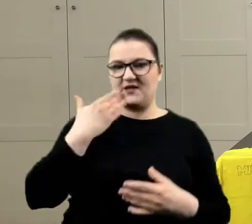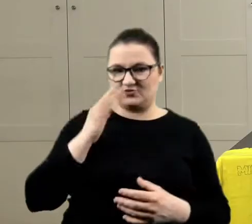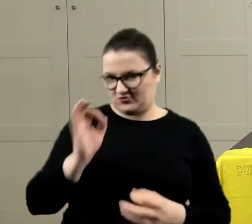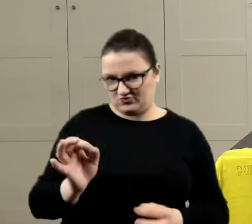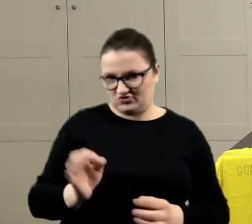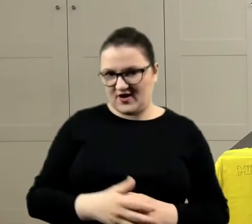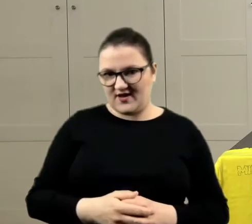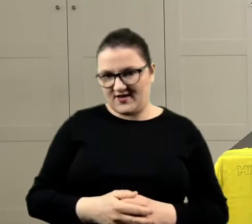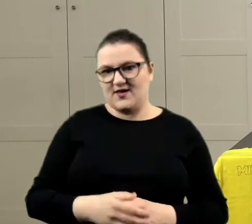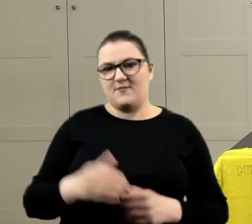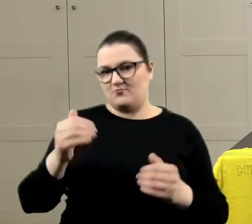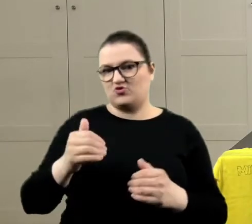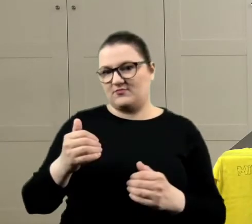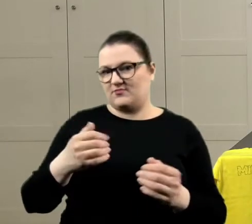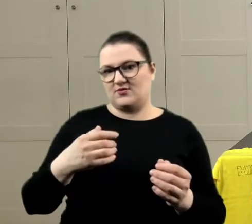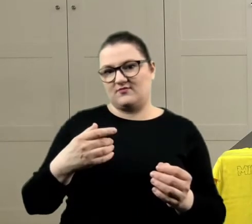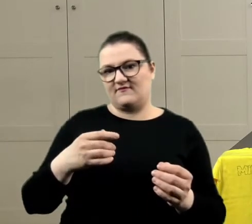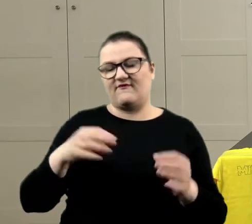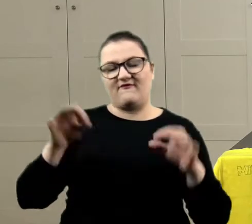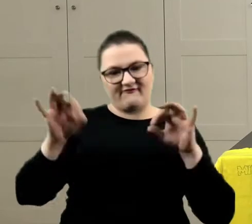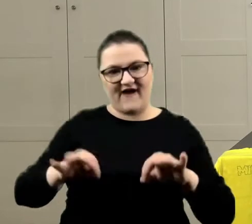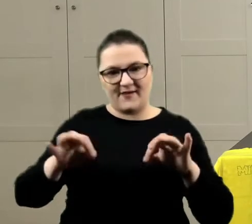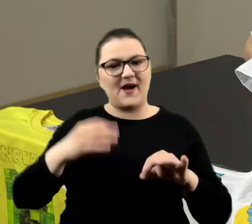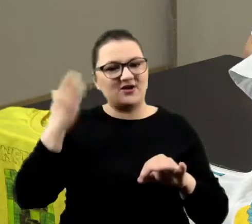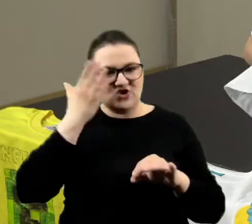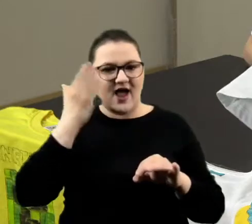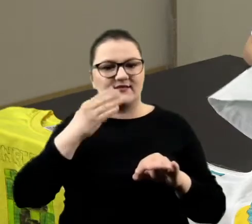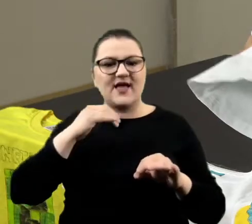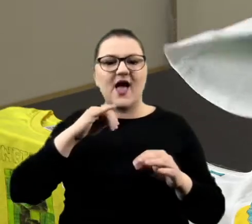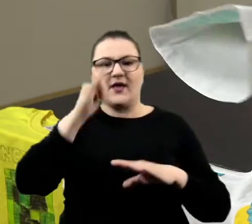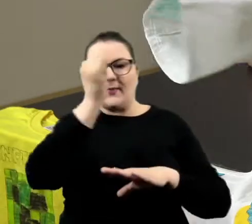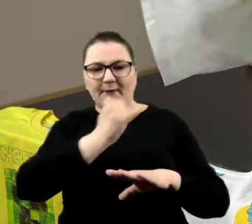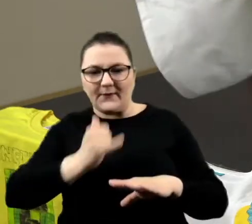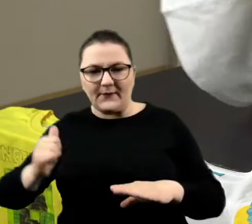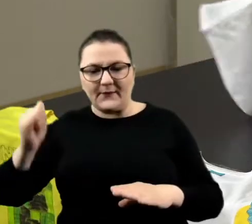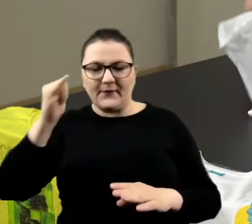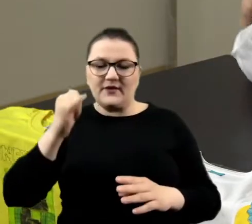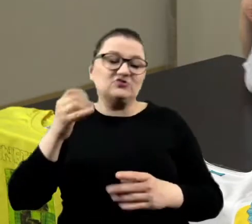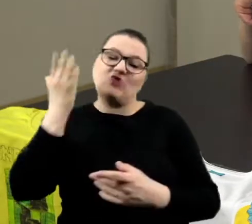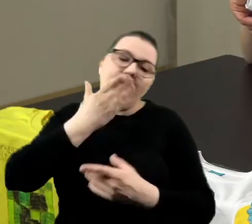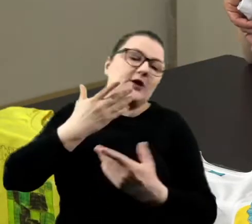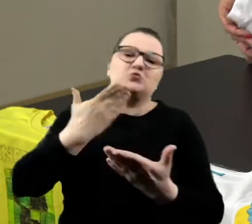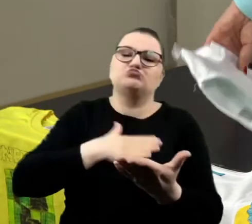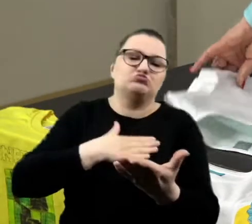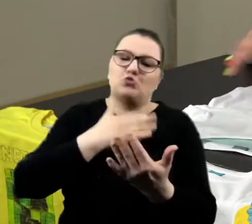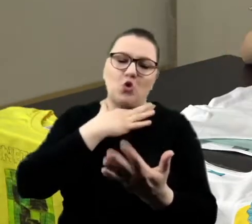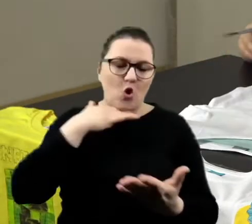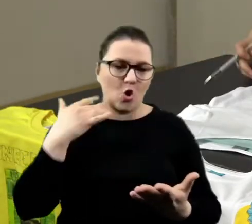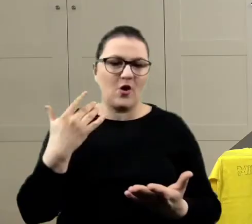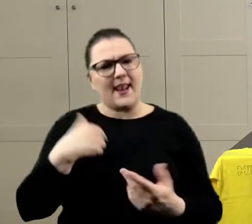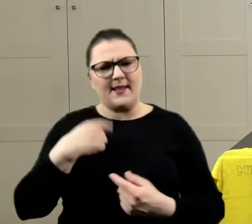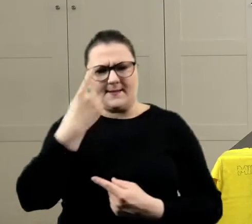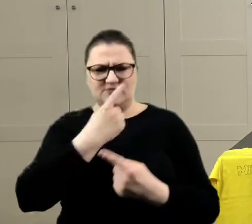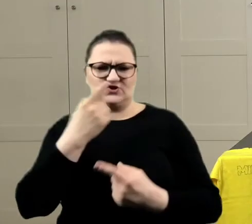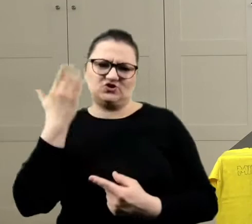I możemy teraz maczać w farbie czarnej i zrobić kontur. Znaczy nie musi być w czarnej, może być inny kontur, ale ja myślę, że czarny